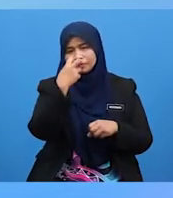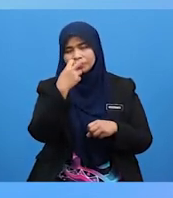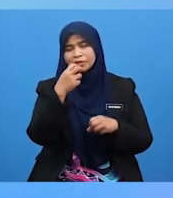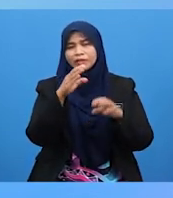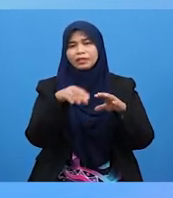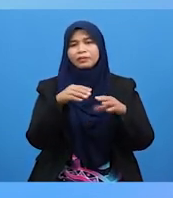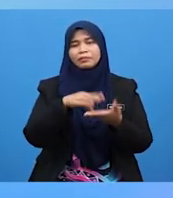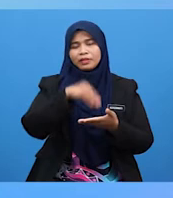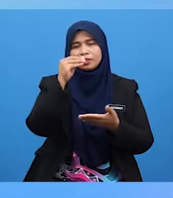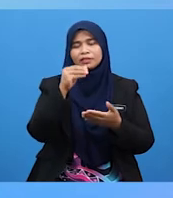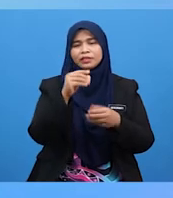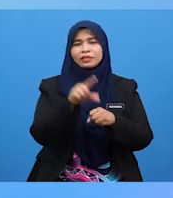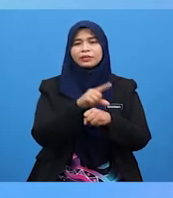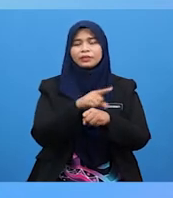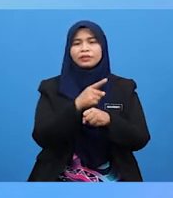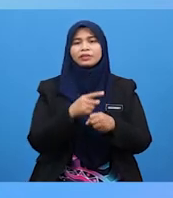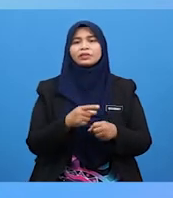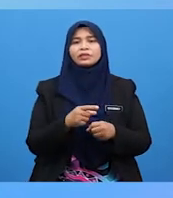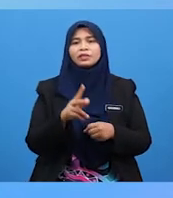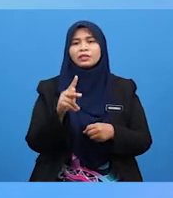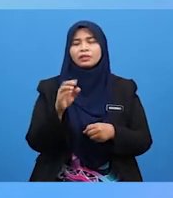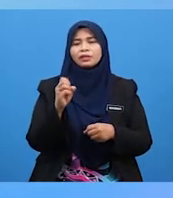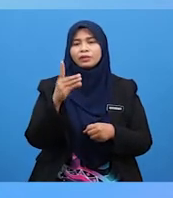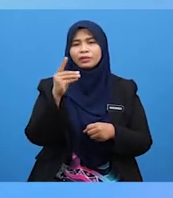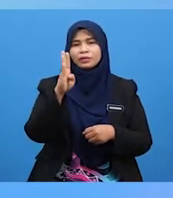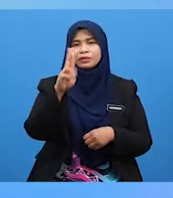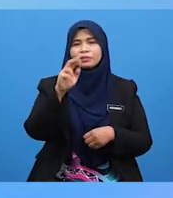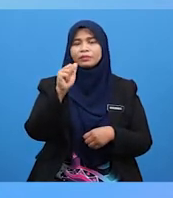belajar menggunakan kod BRILL